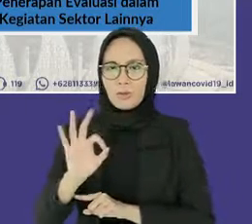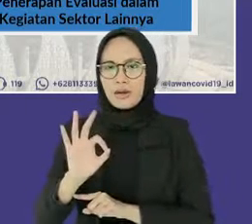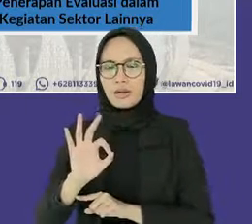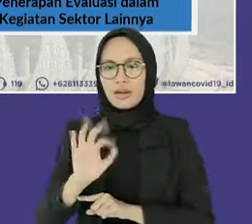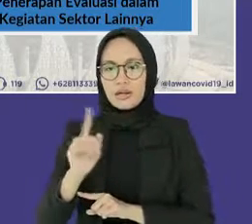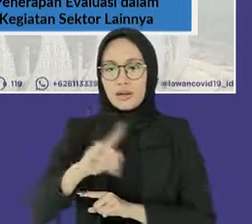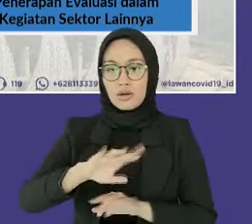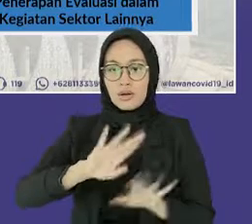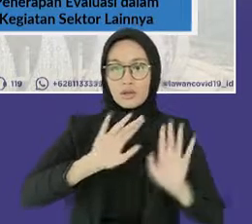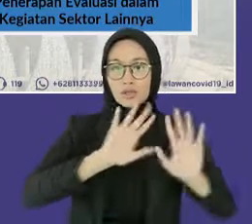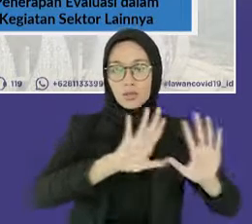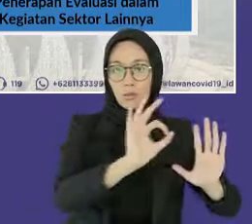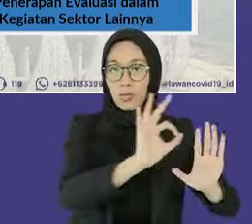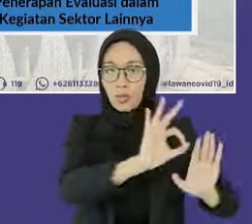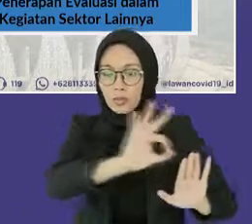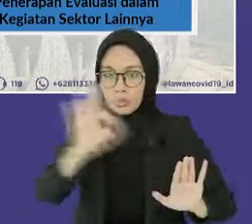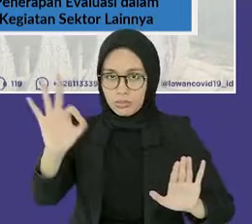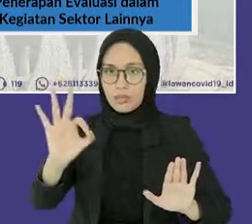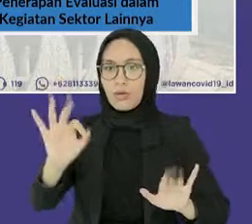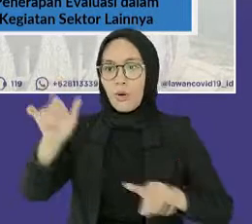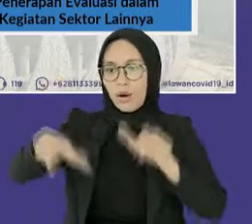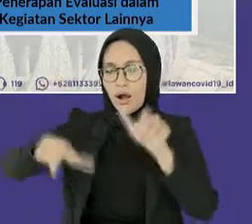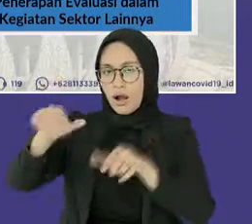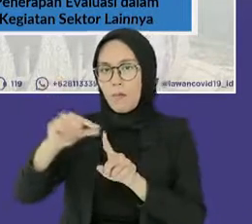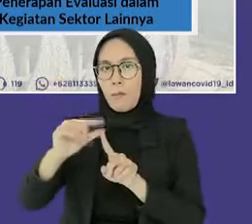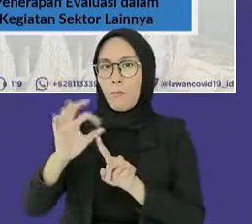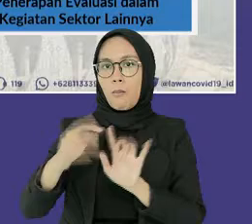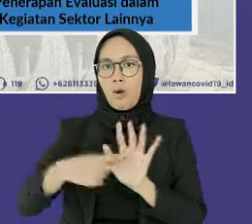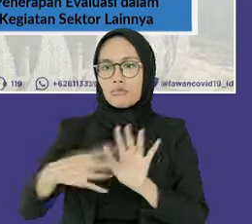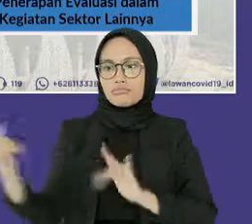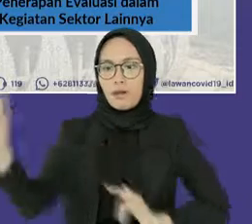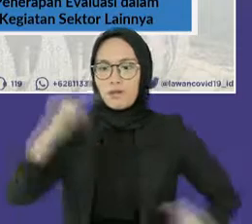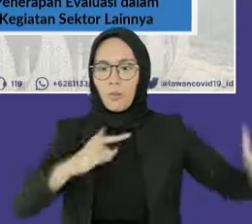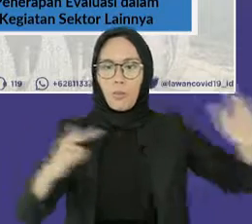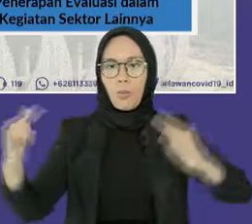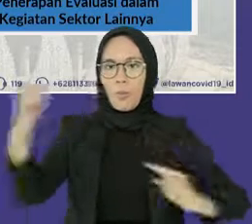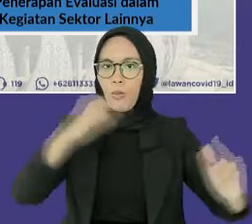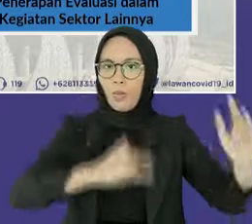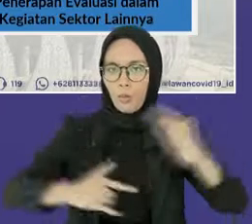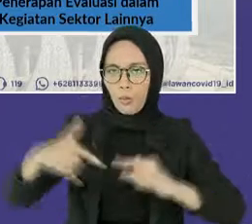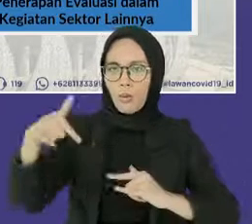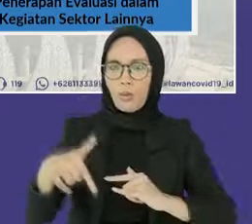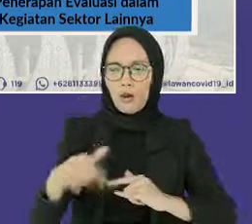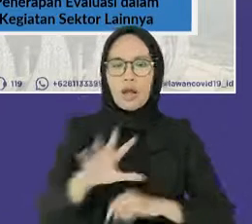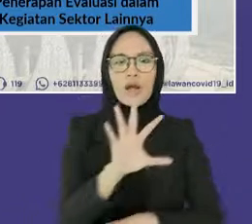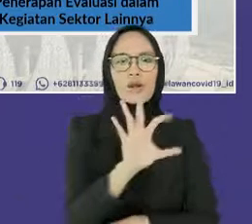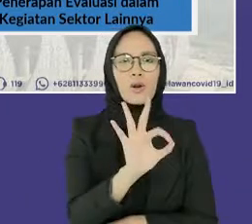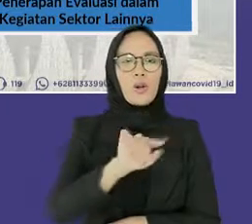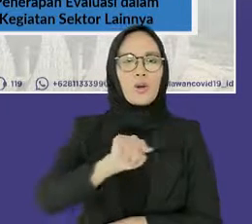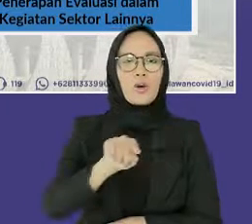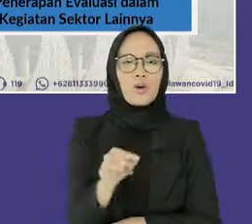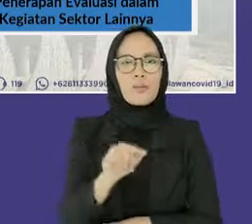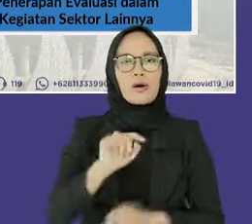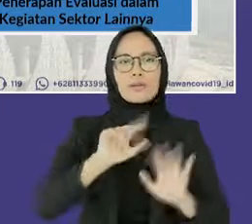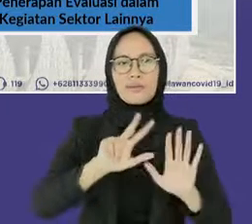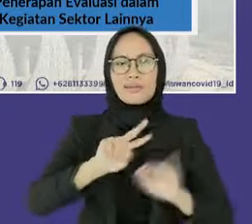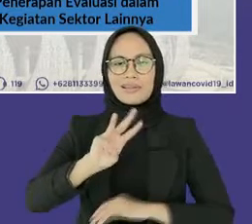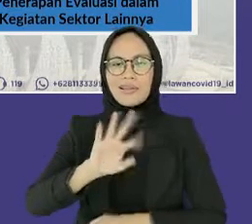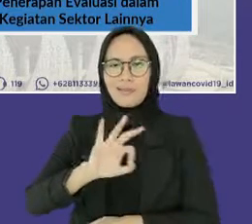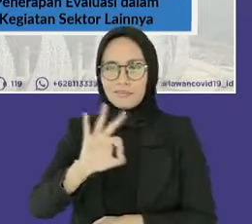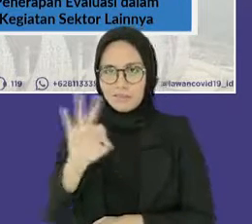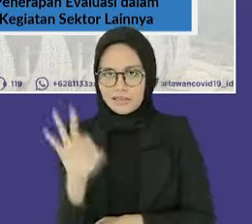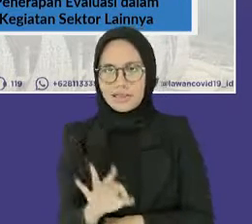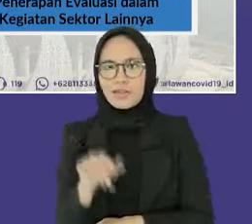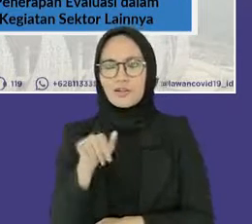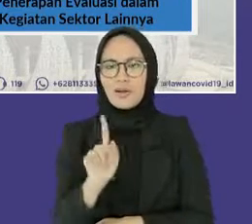.000 peserta yang mengikuti acara PON 20 atau sekitar 0,83 persen. Sebagai